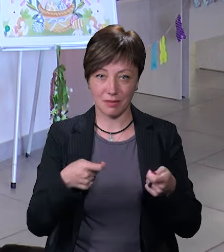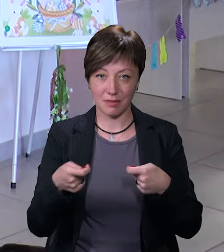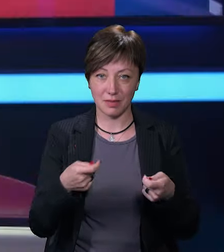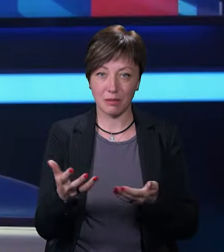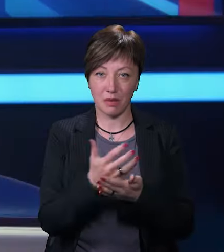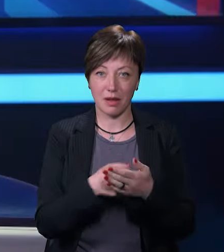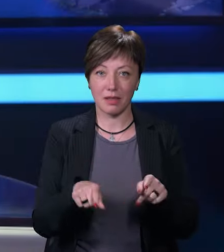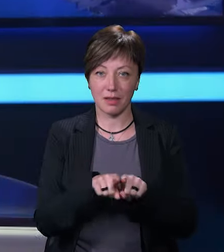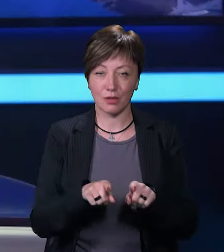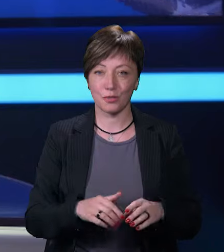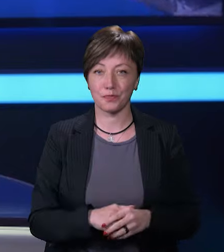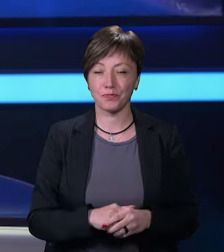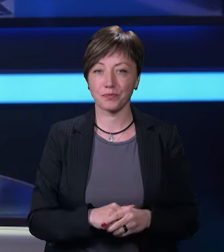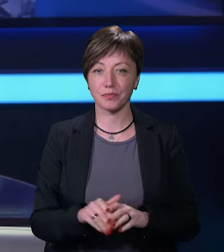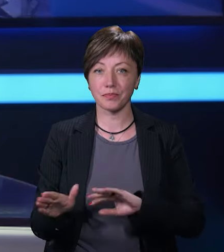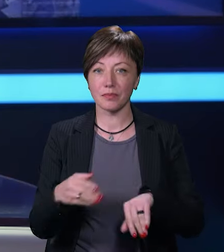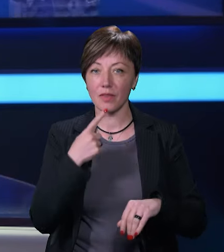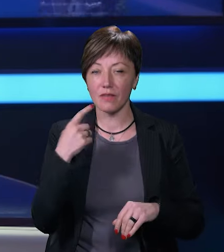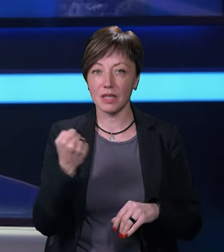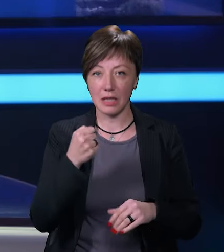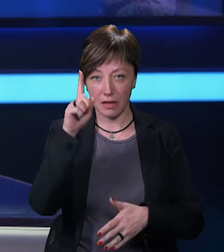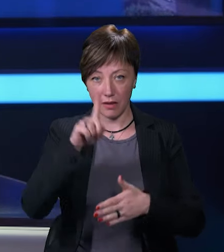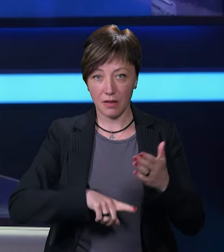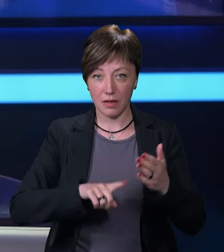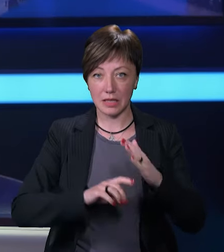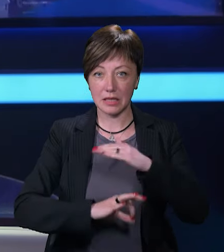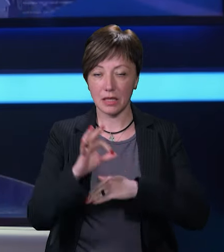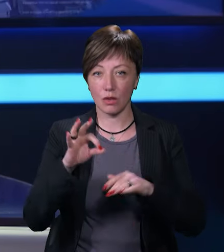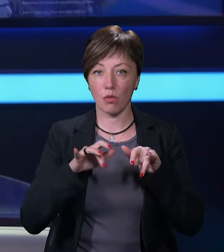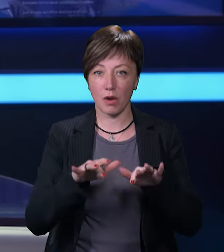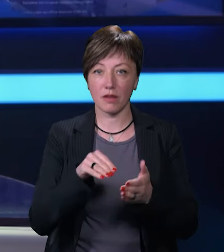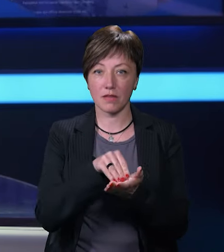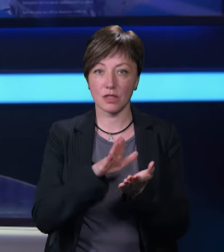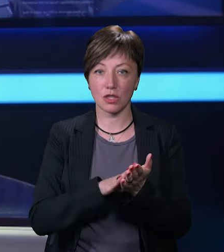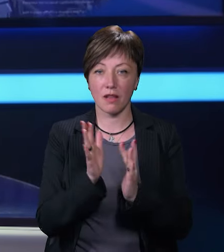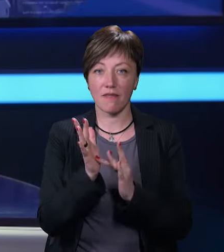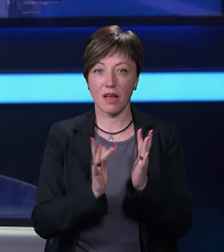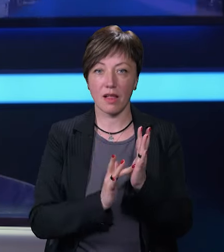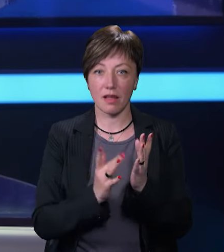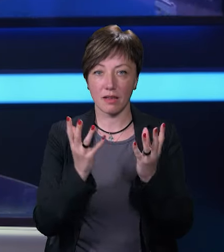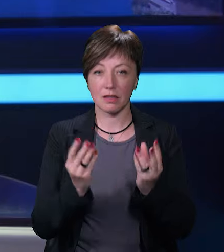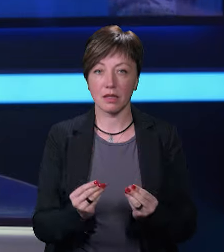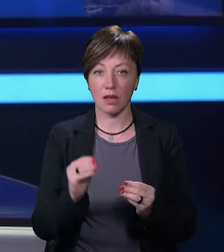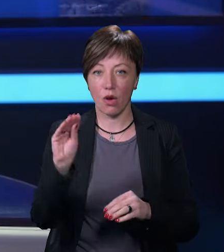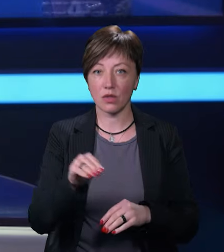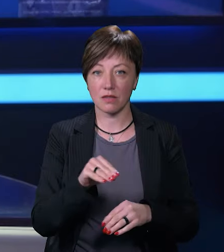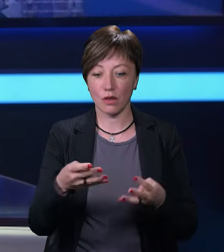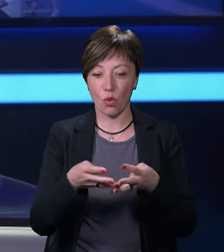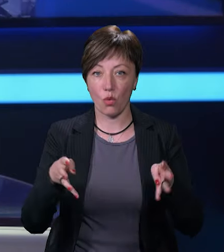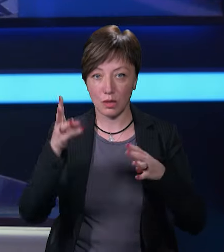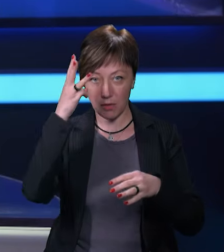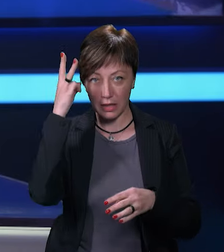назбирати теж». У неділю християни Східного обряду відзначатимуть Великдень. Освячення кошиків у